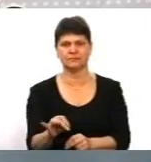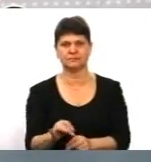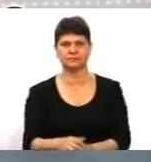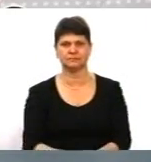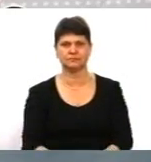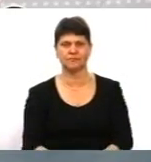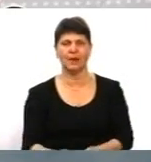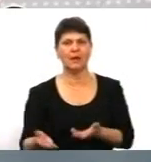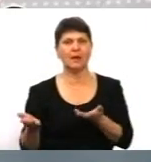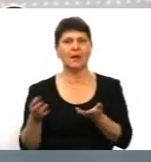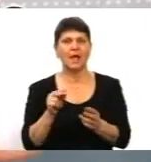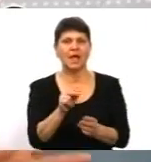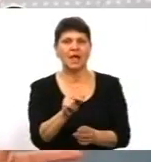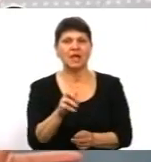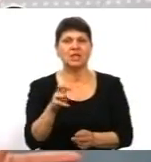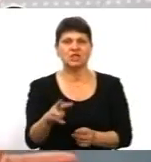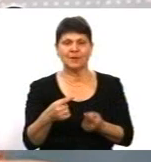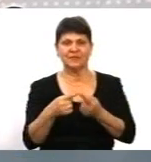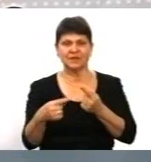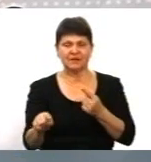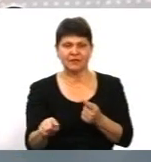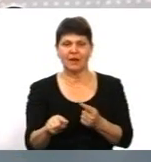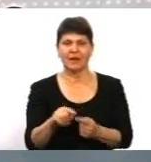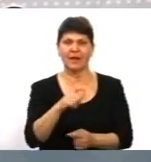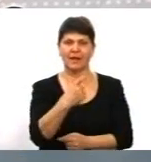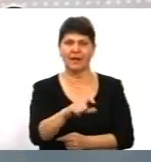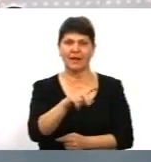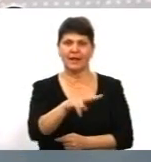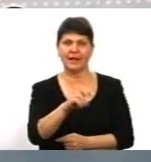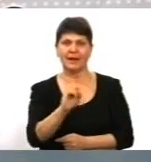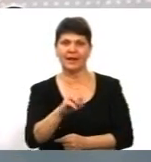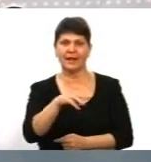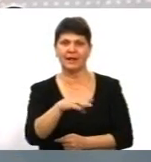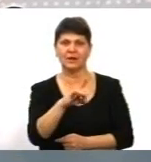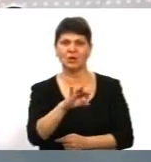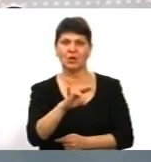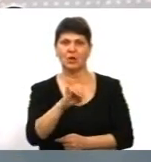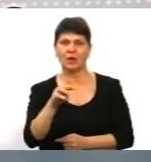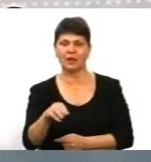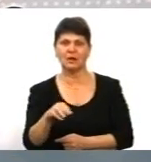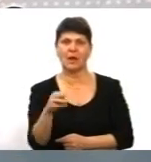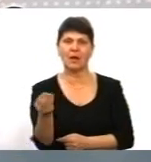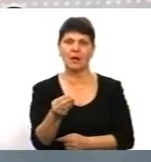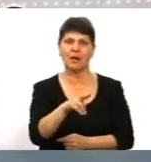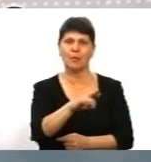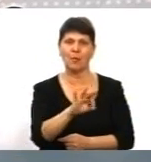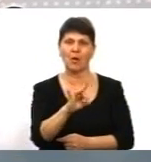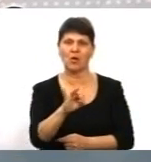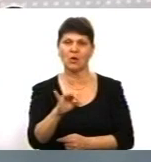Чим відрізняється електорат Петра Порошенка від електорату Володимира Зеленського? Чи є якісь